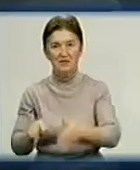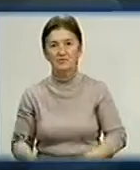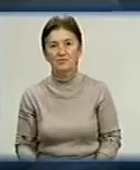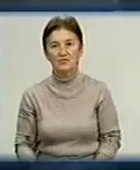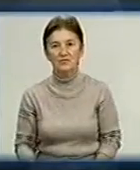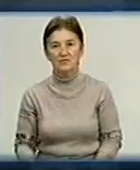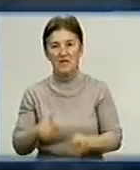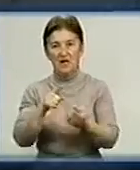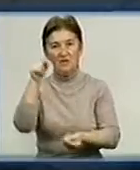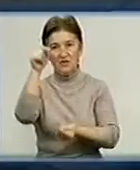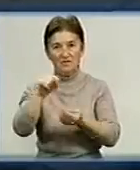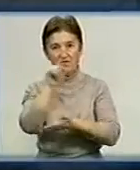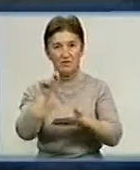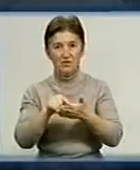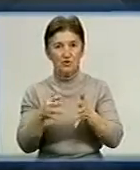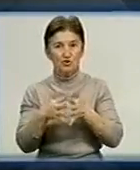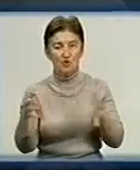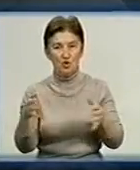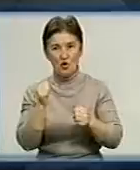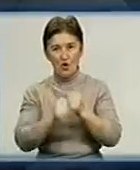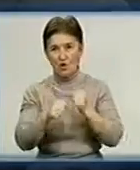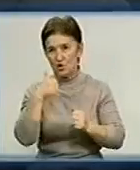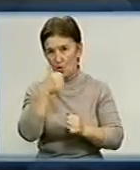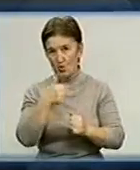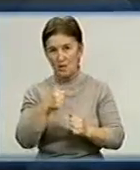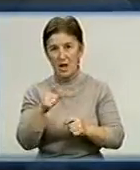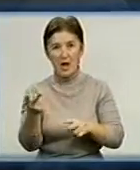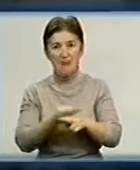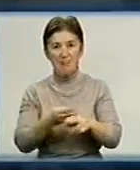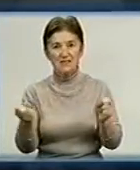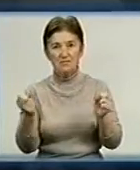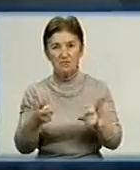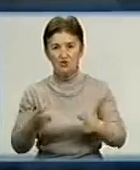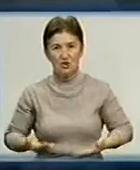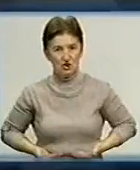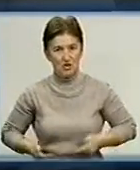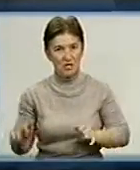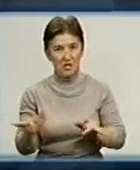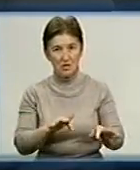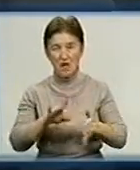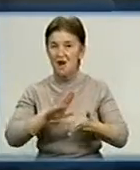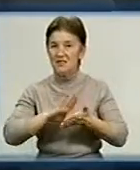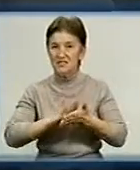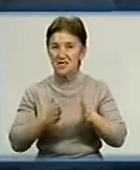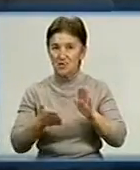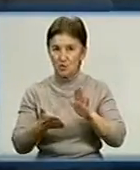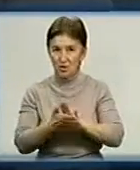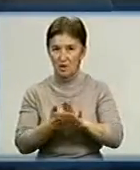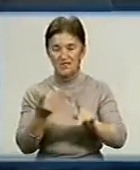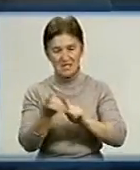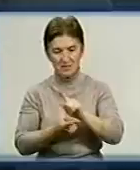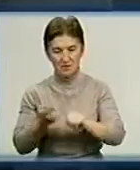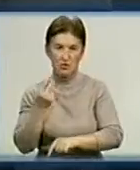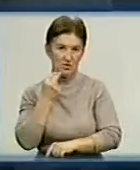Відповідні питання щороку розглядаються на засіданні РАН з питань безпечної життєдіяльності населення, але ситуація не змінюється на